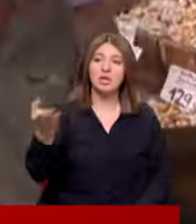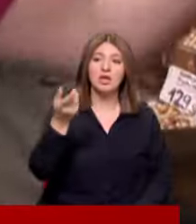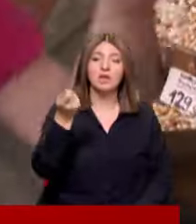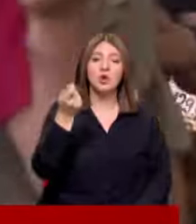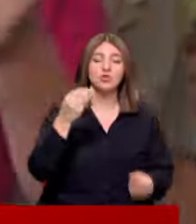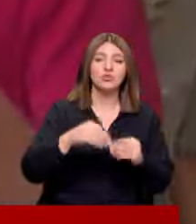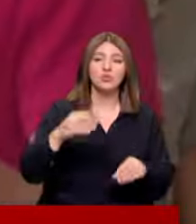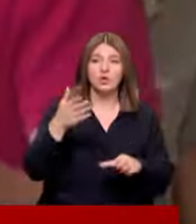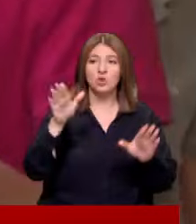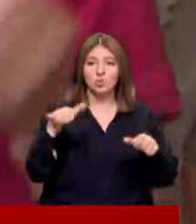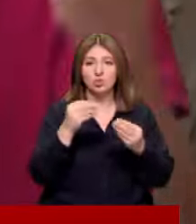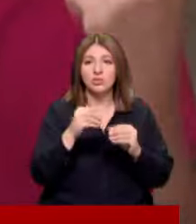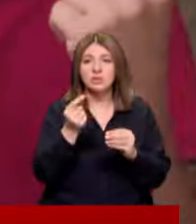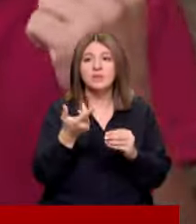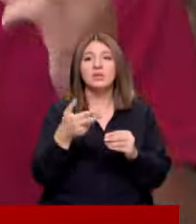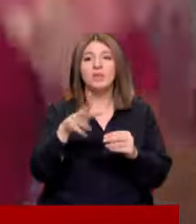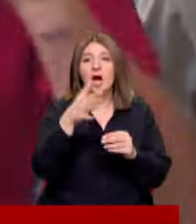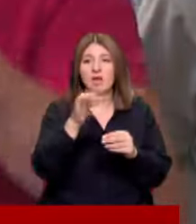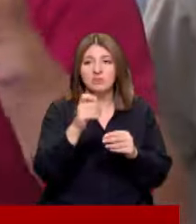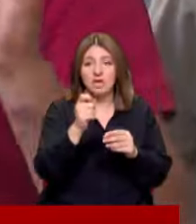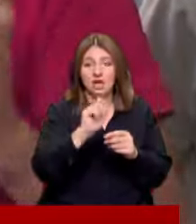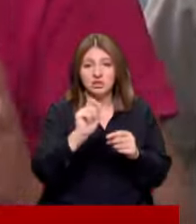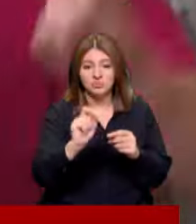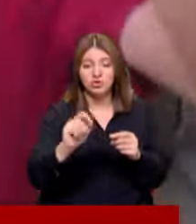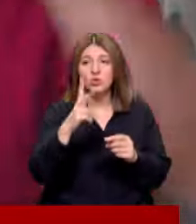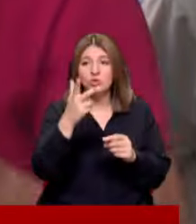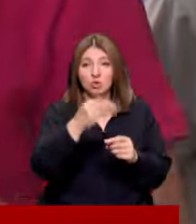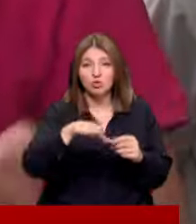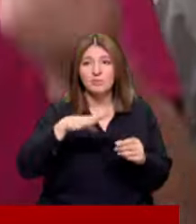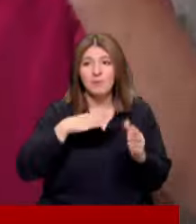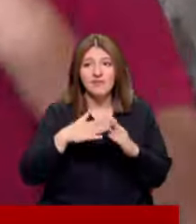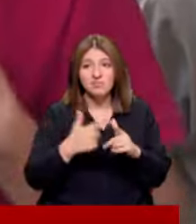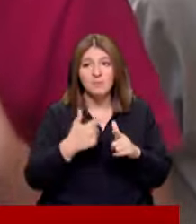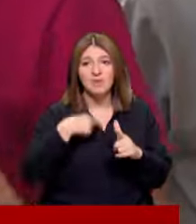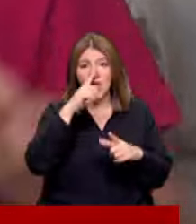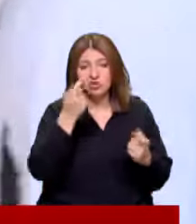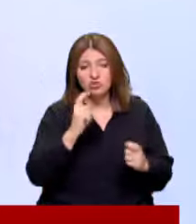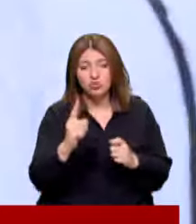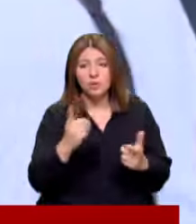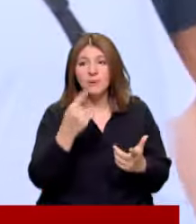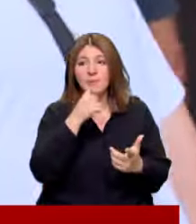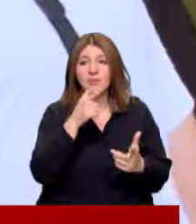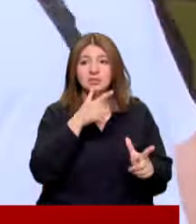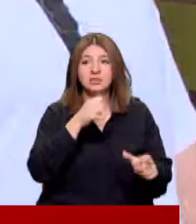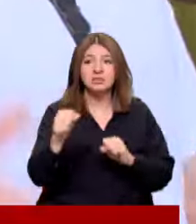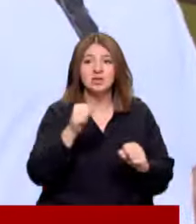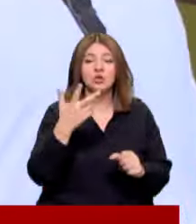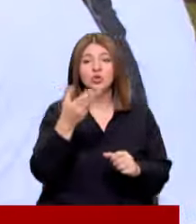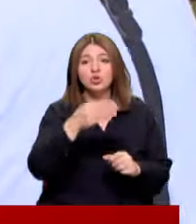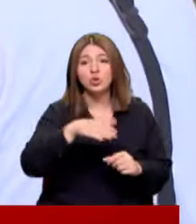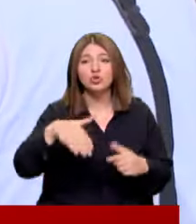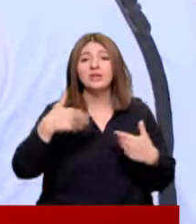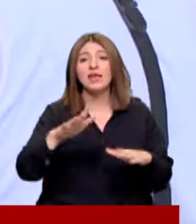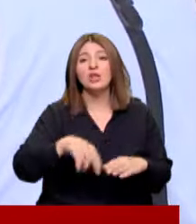yumurta Yani kuş yumurtası kadar yok 60 lira yazmış 3 tane çocuğum var Evim kira Tek başıma çalışıyorum Bir babanın feryadı 3